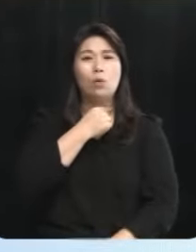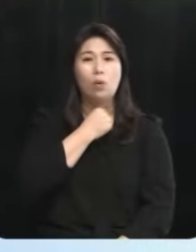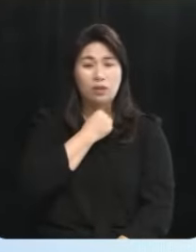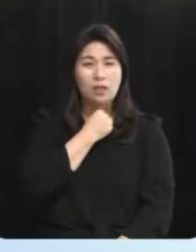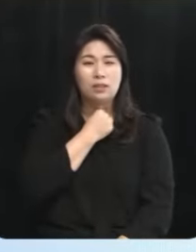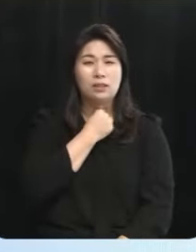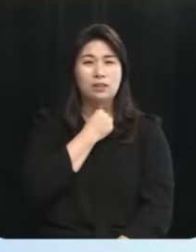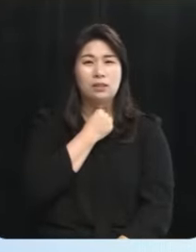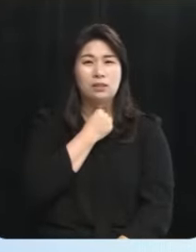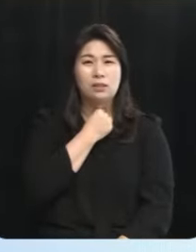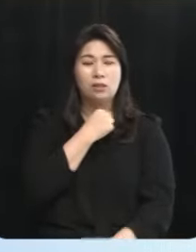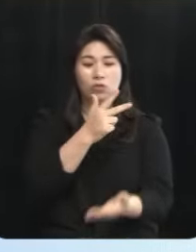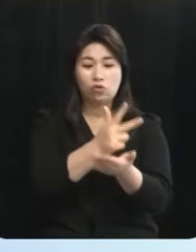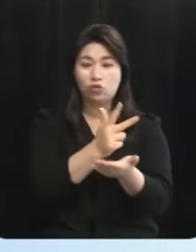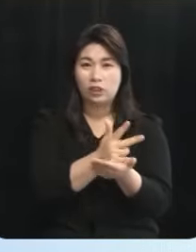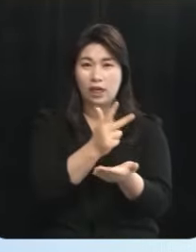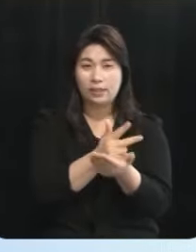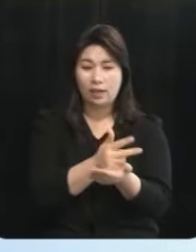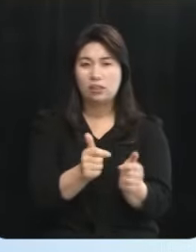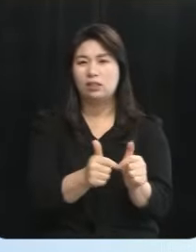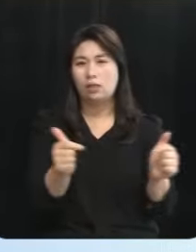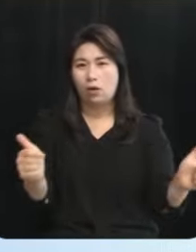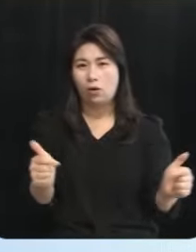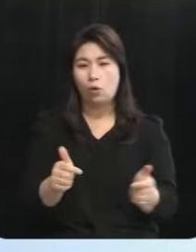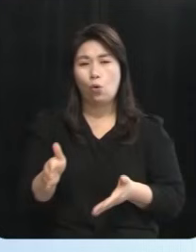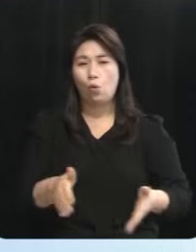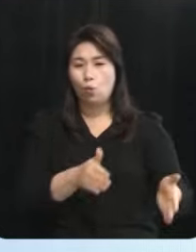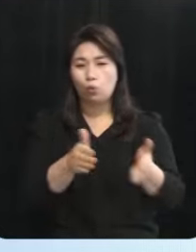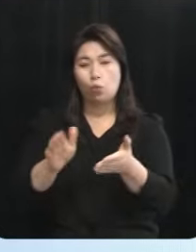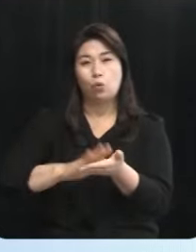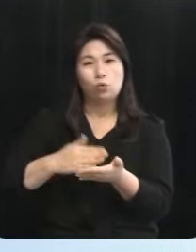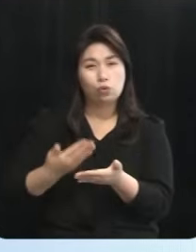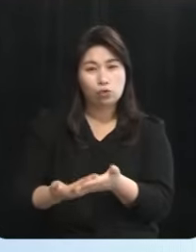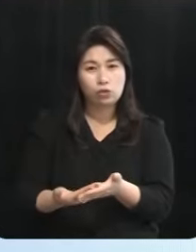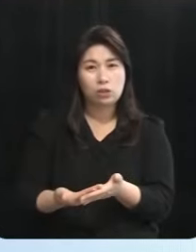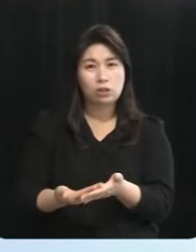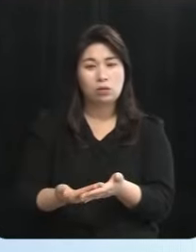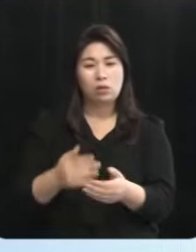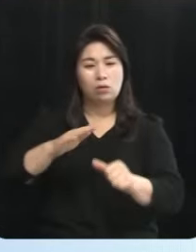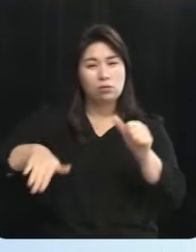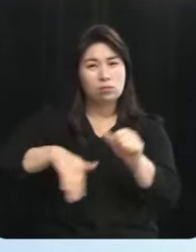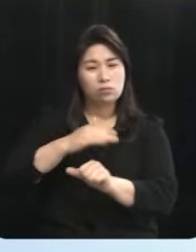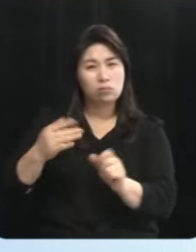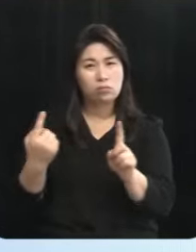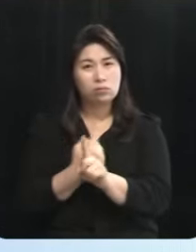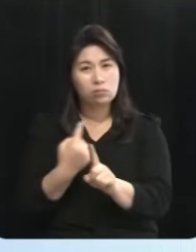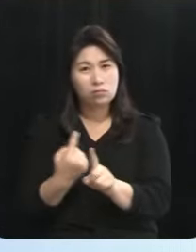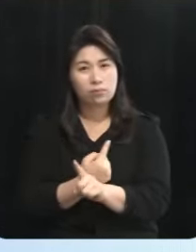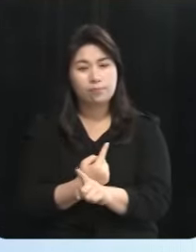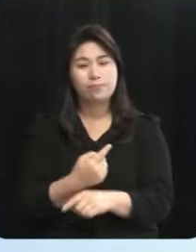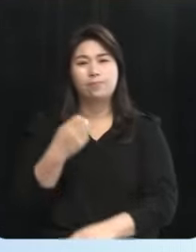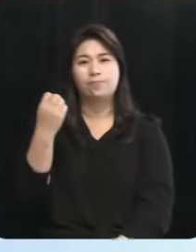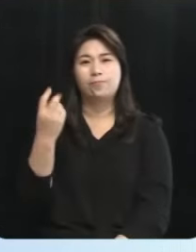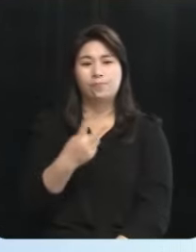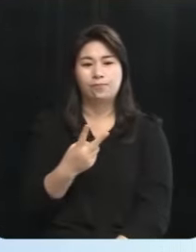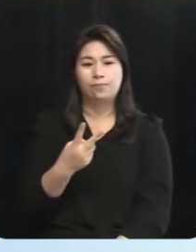주차장 확충, 도로 개설, 처우 개설 그리고